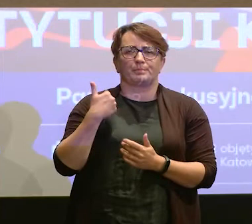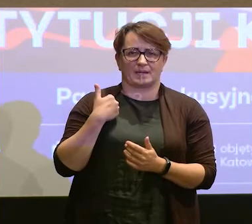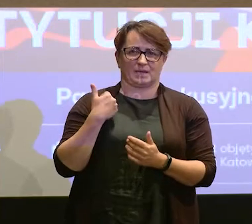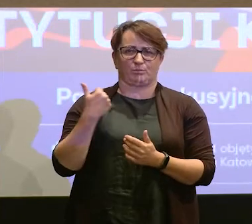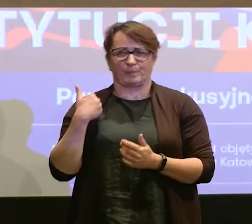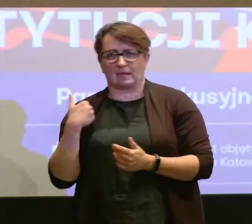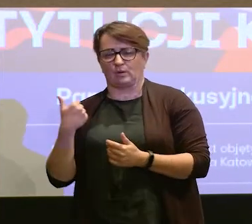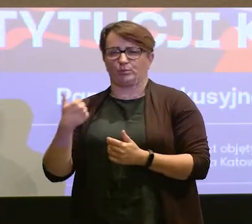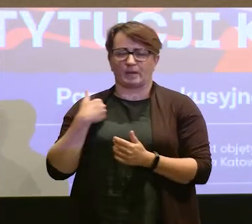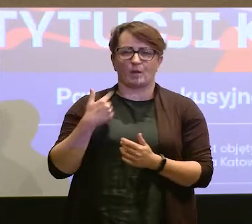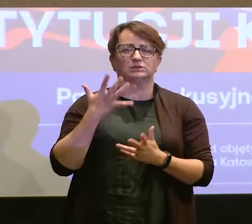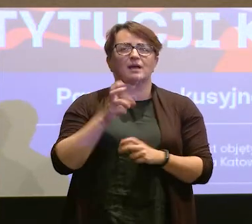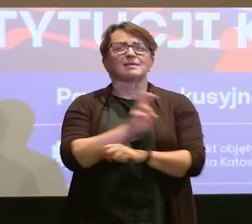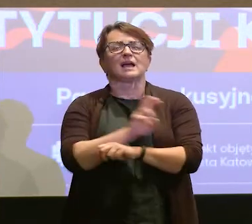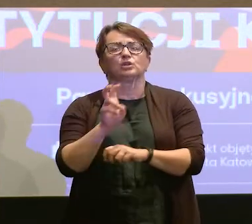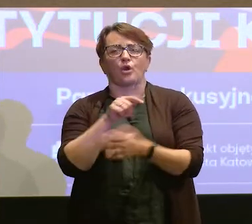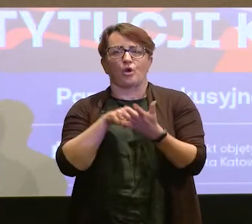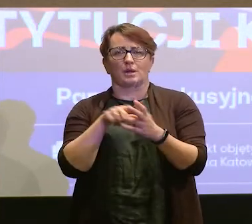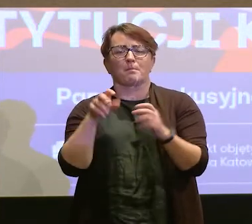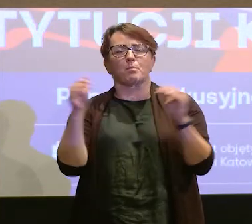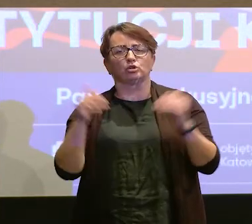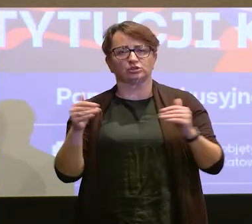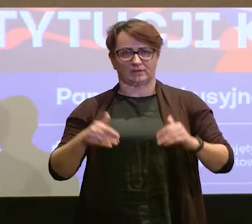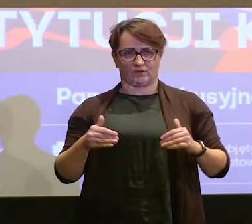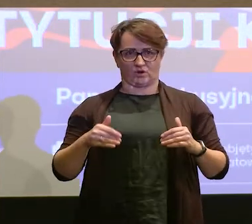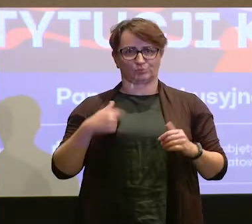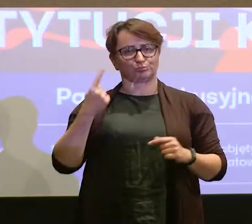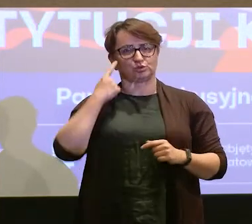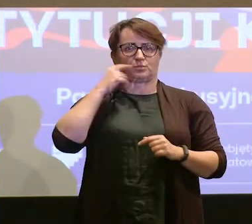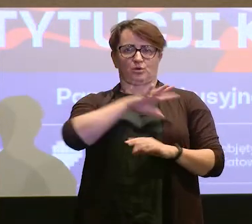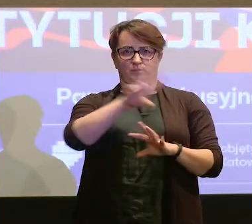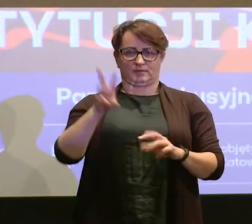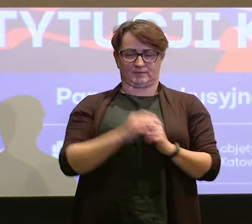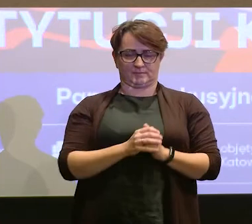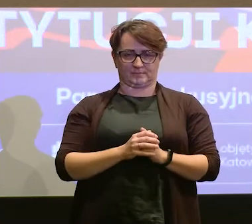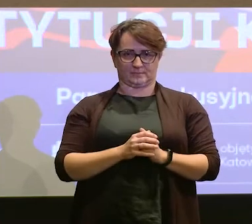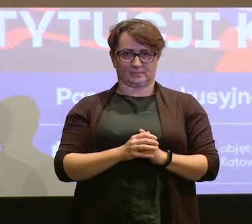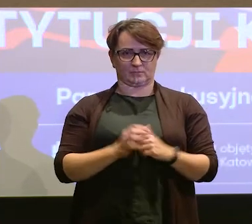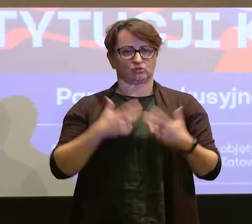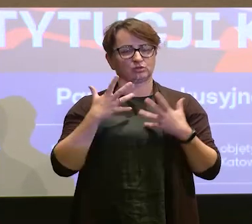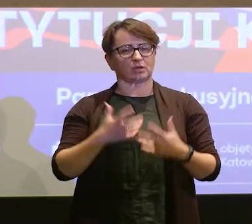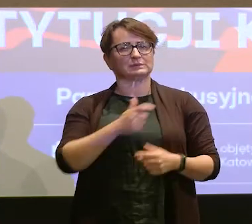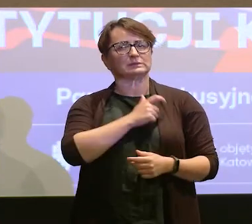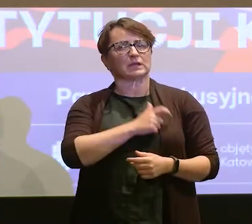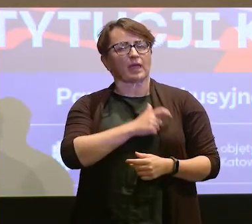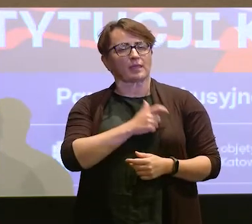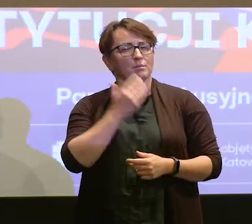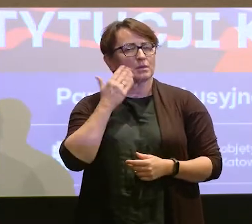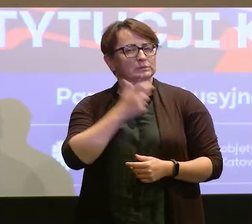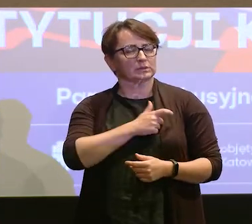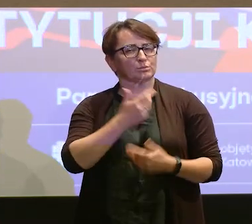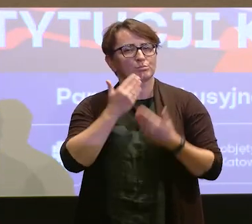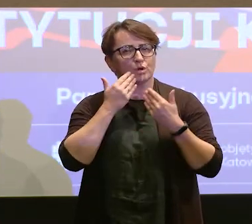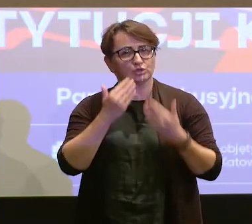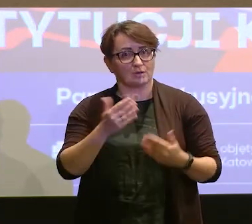to tylko chciałem o tych technologiach, o tych możliwościach przypomnieć. Ja chciałem bardzo serdecznie podziękować z